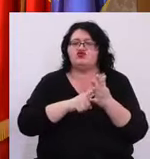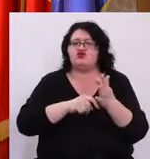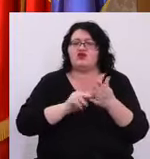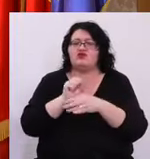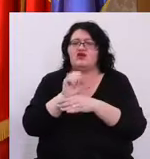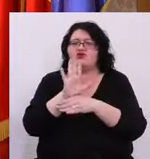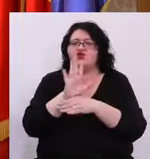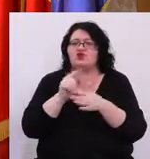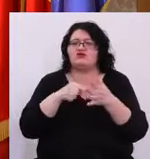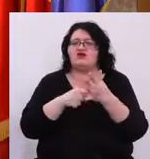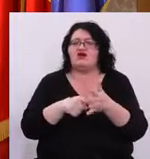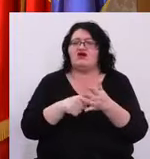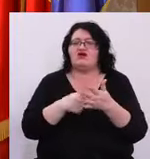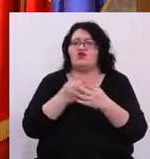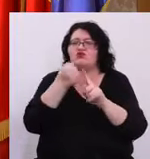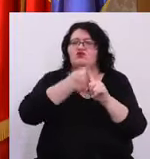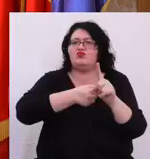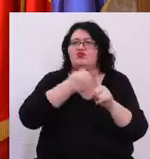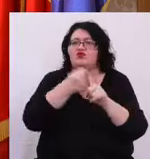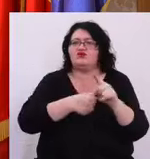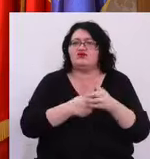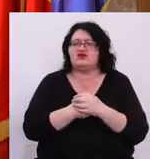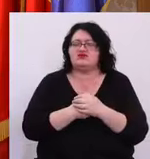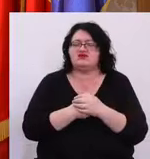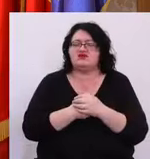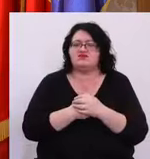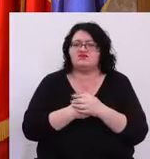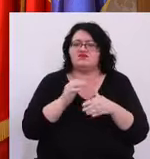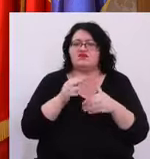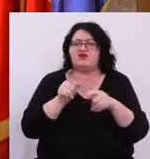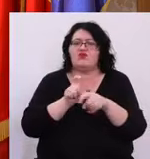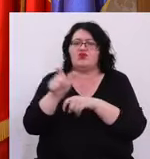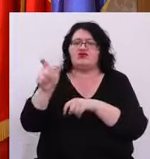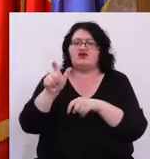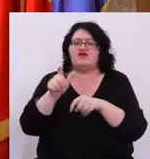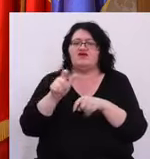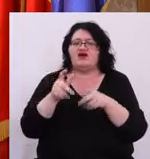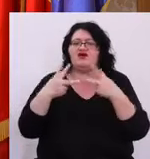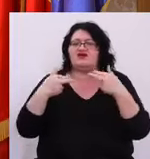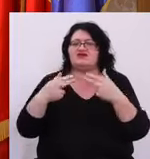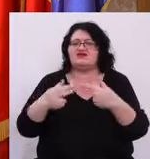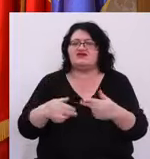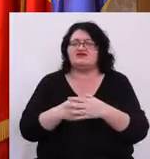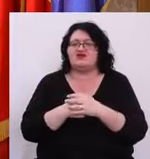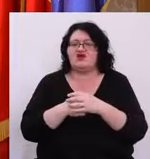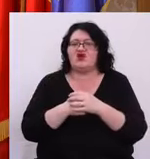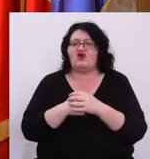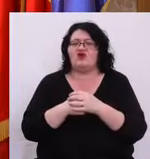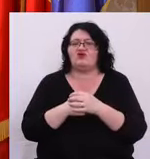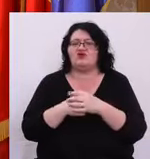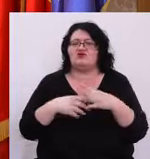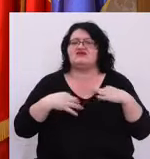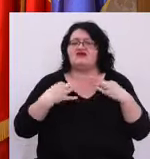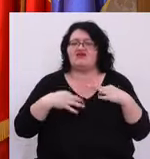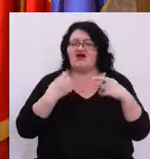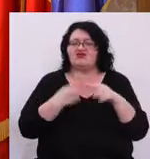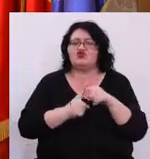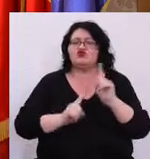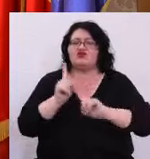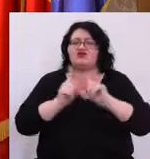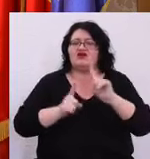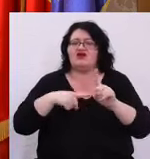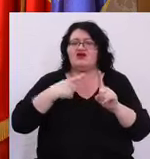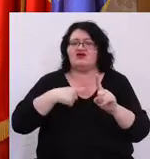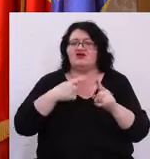de autorizare A unui protest împotriva restricțiilor sanitare Și dacă